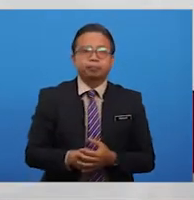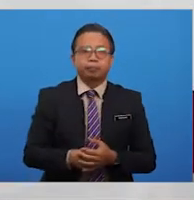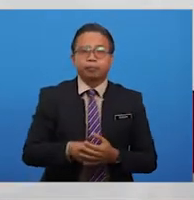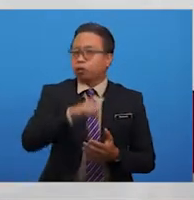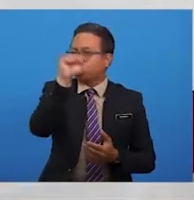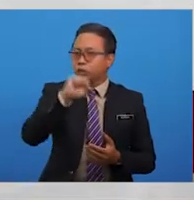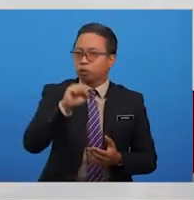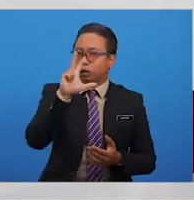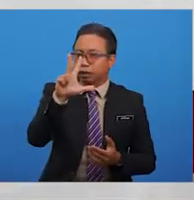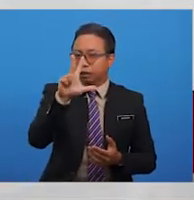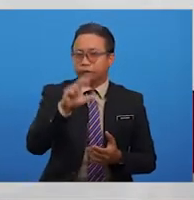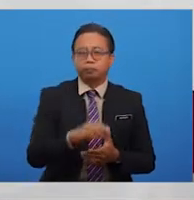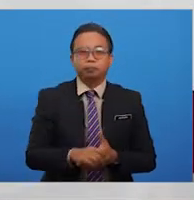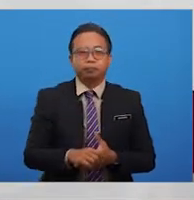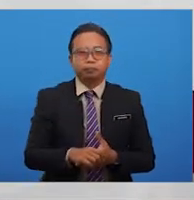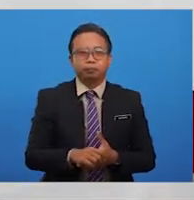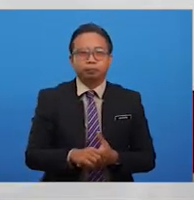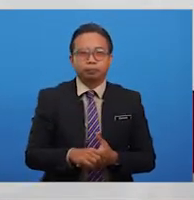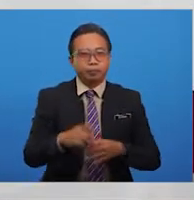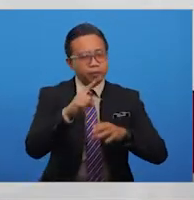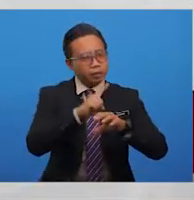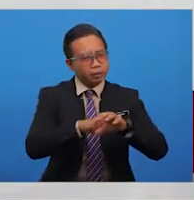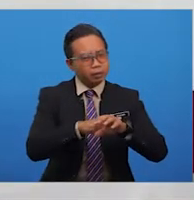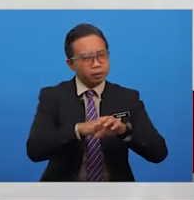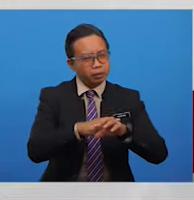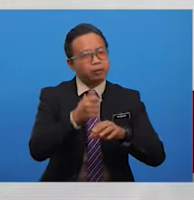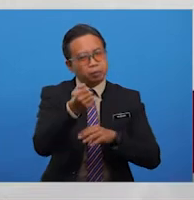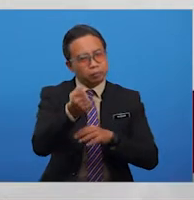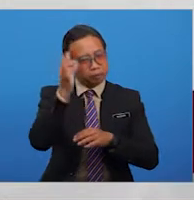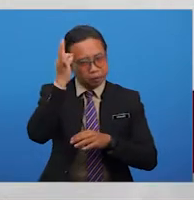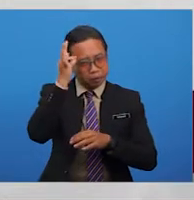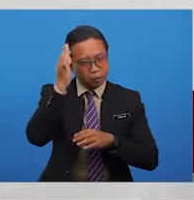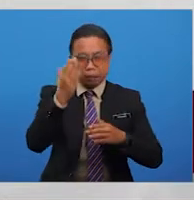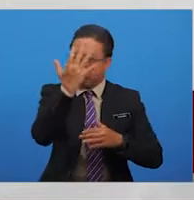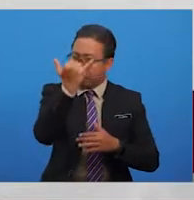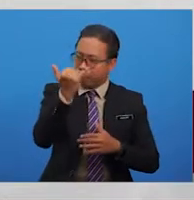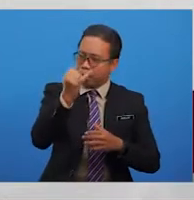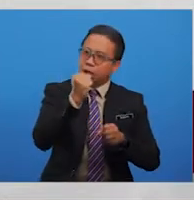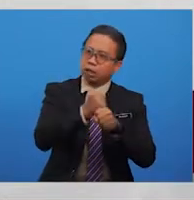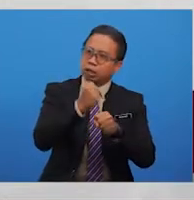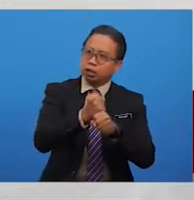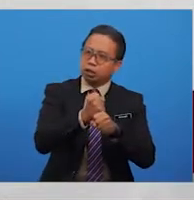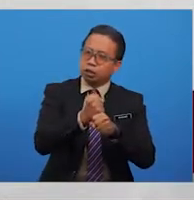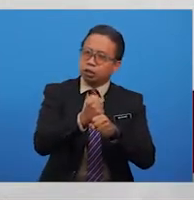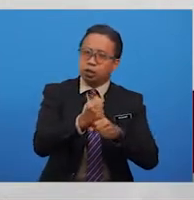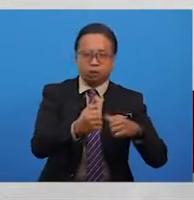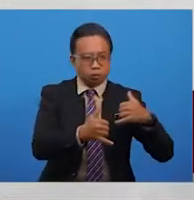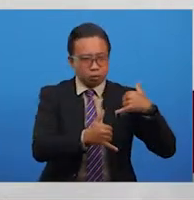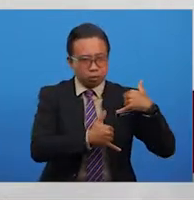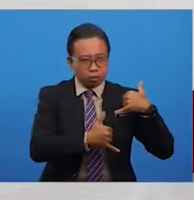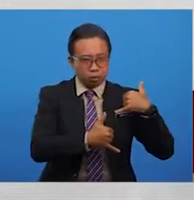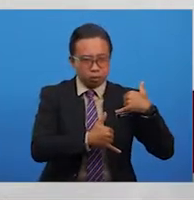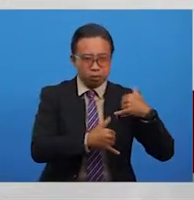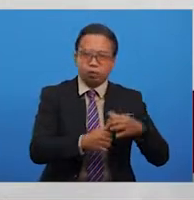Dan soalan yang ketiga berbunyi, pada pendapat anda, mengapakah pekerjaan sebagai anggota